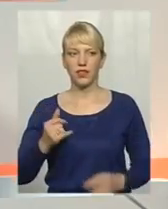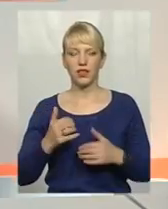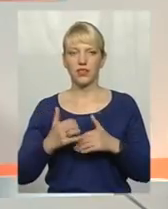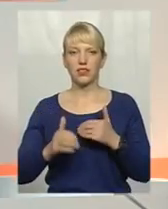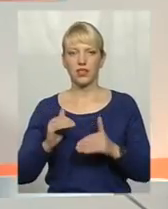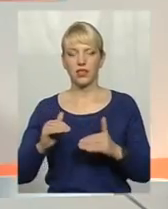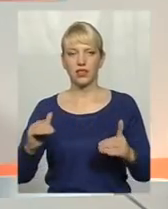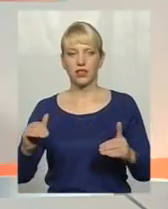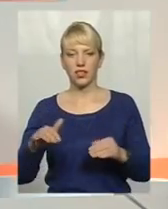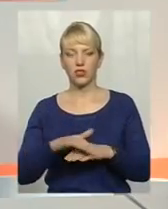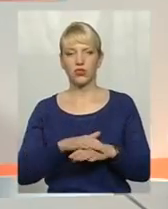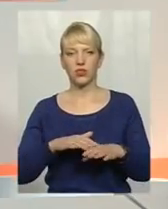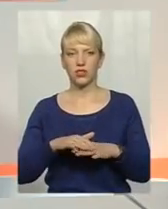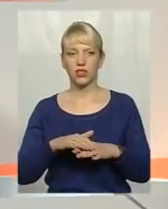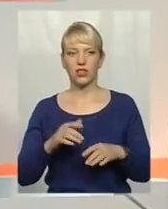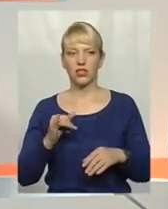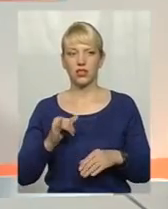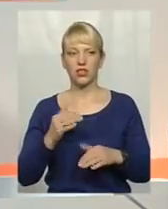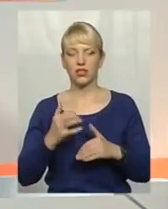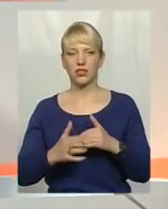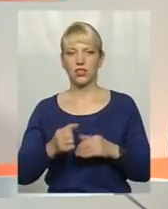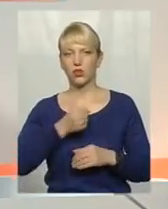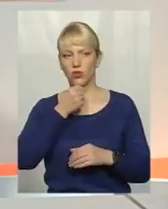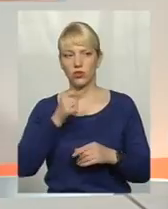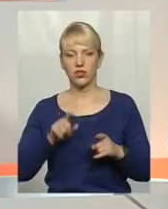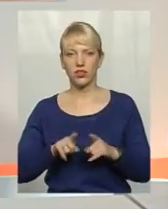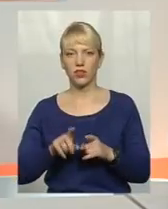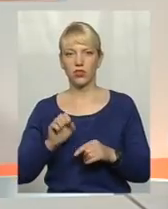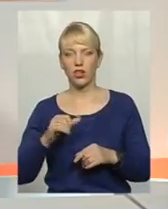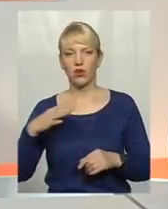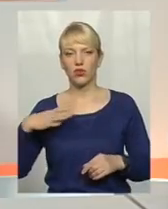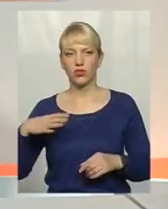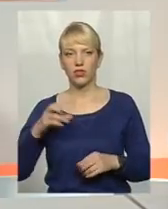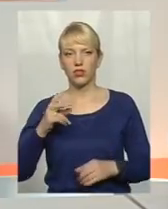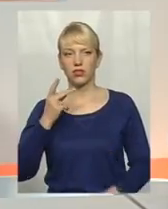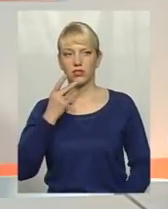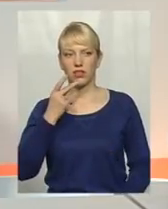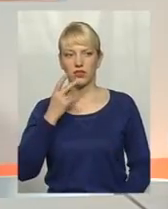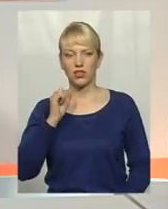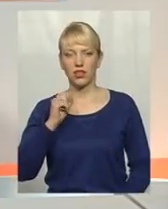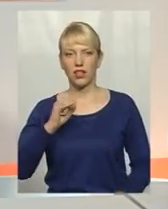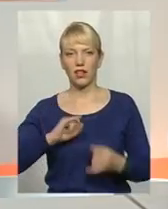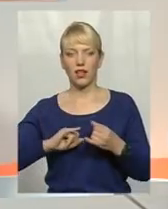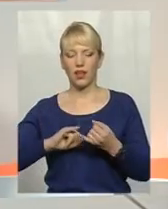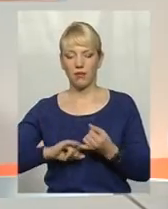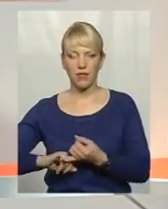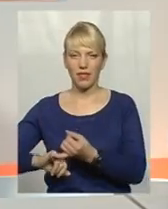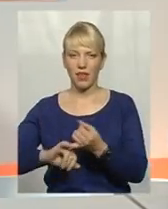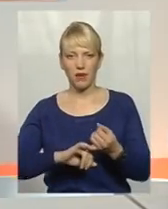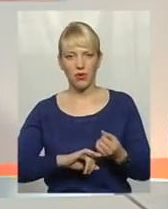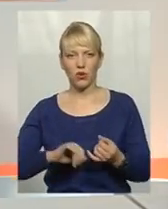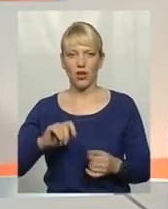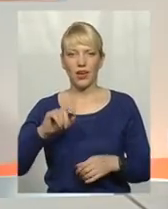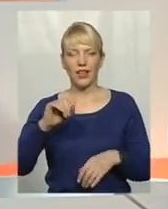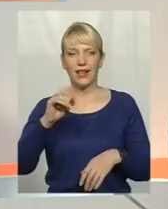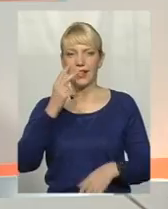дитячого населення в основному і серед дорослих також. А очікуємо, як завжди, на епідемію грипу, яка